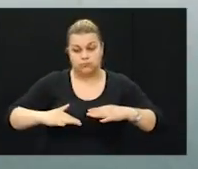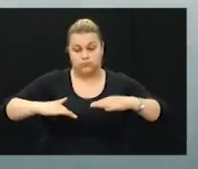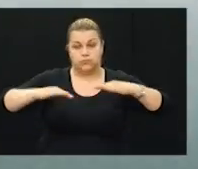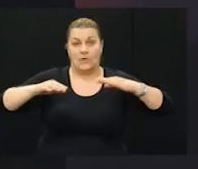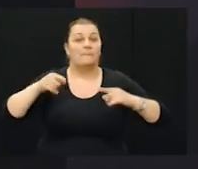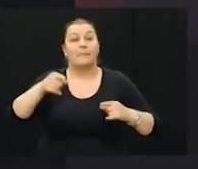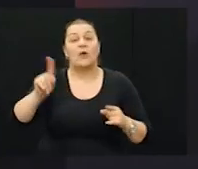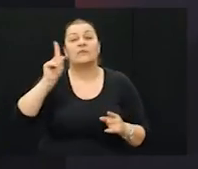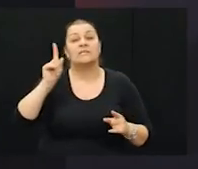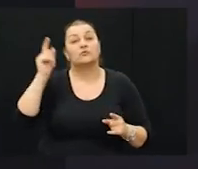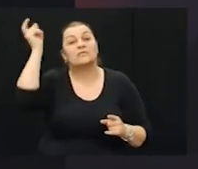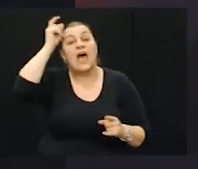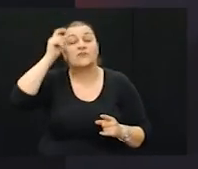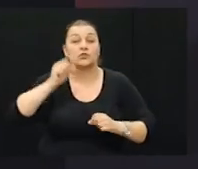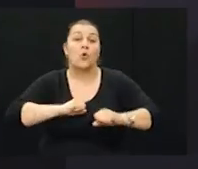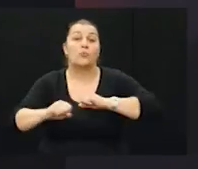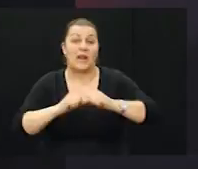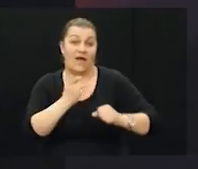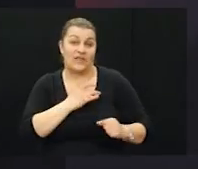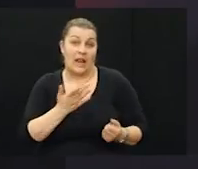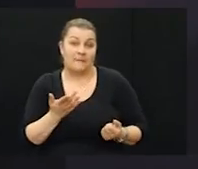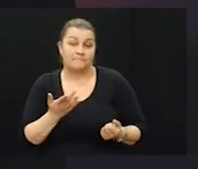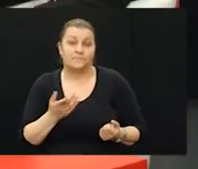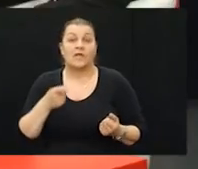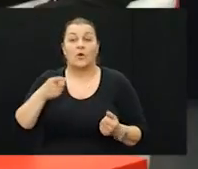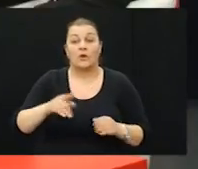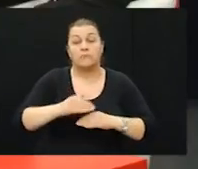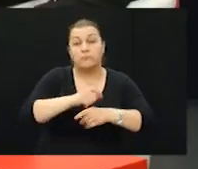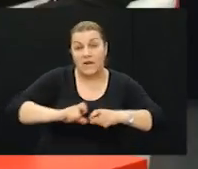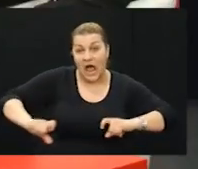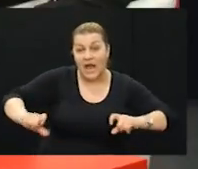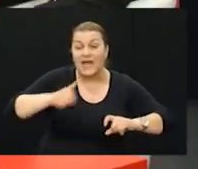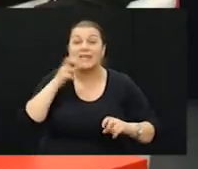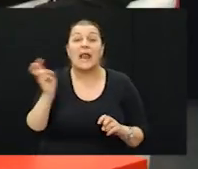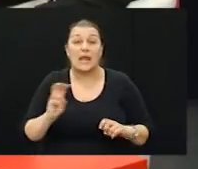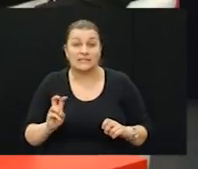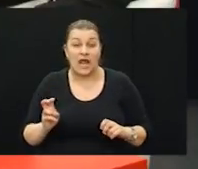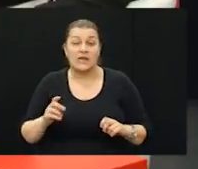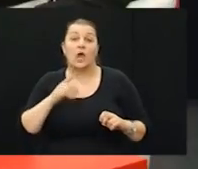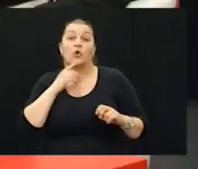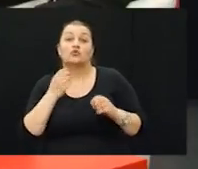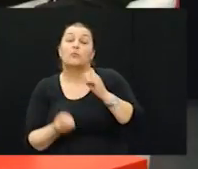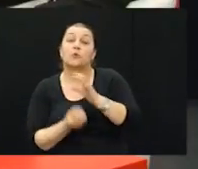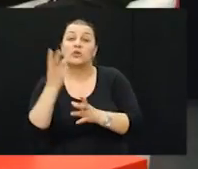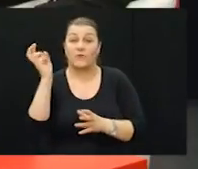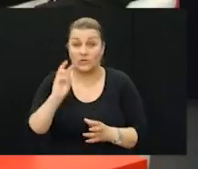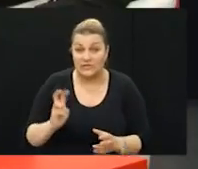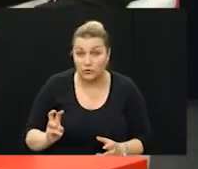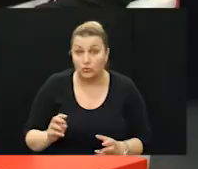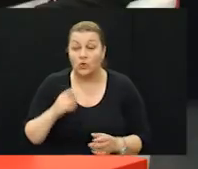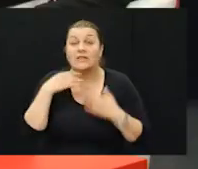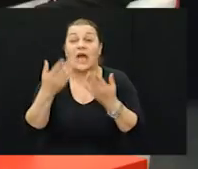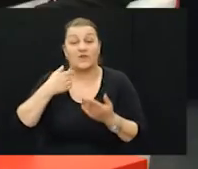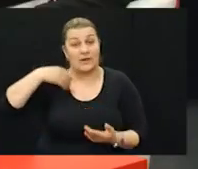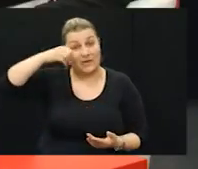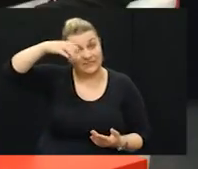nesavisnog i neodgovornog upravljanja istom. Brana i elektrana koje su proizvodili struju i davali nam svjetlo i doveli sinji,